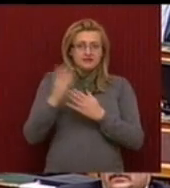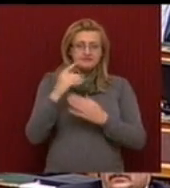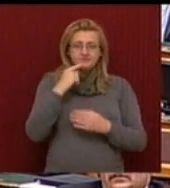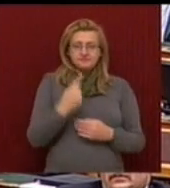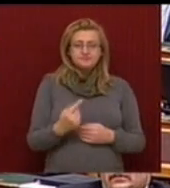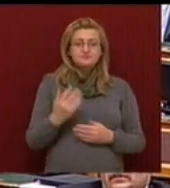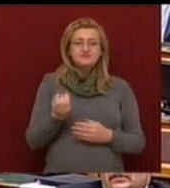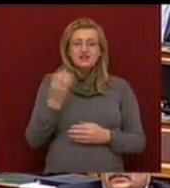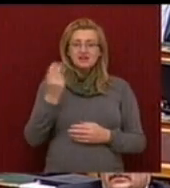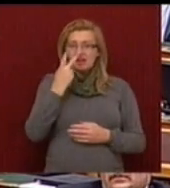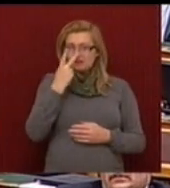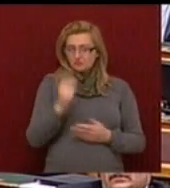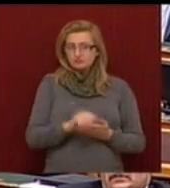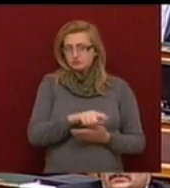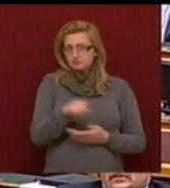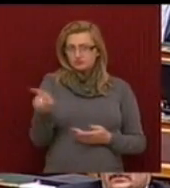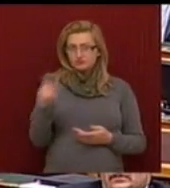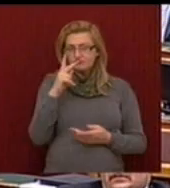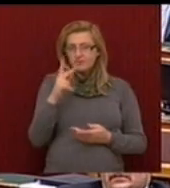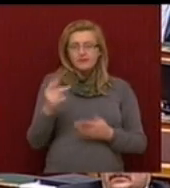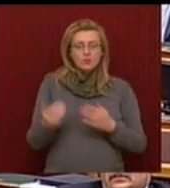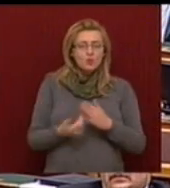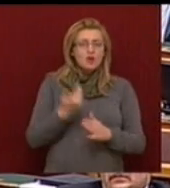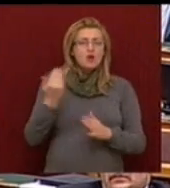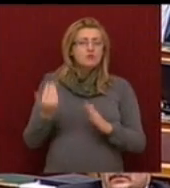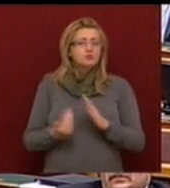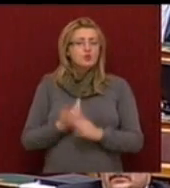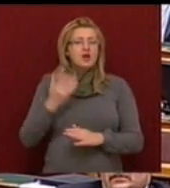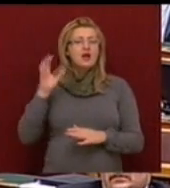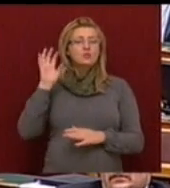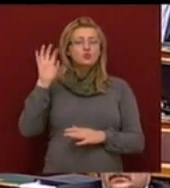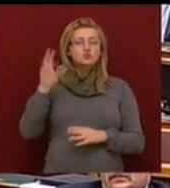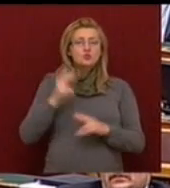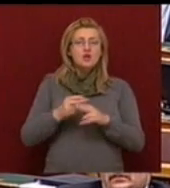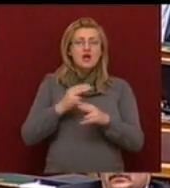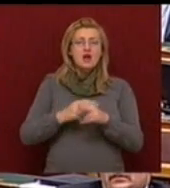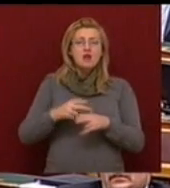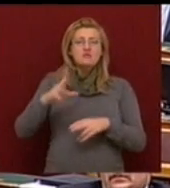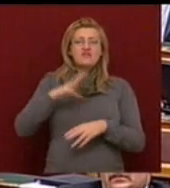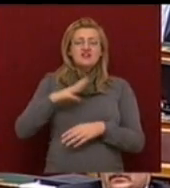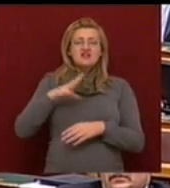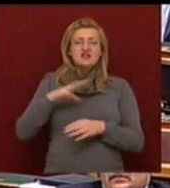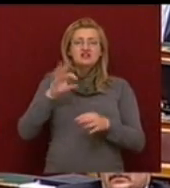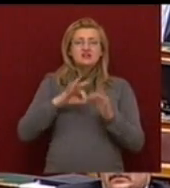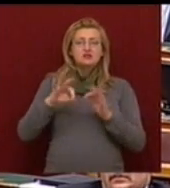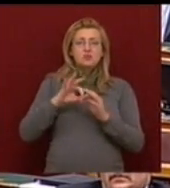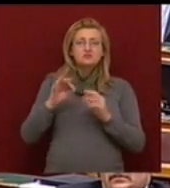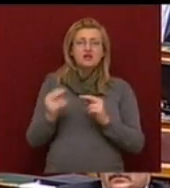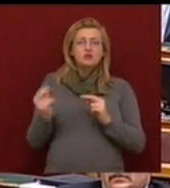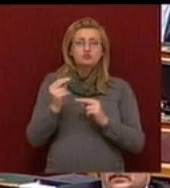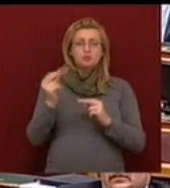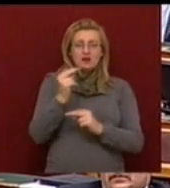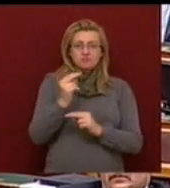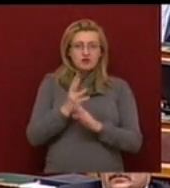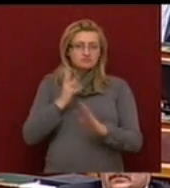a napi híreket, gondolom mindannyian ezt tesszük, akkor újabb és újabb eurózóna állam lép a veszélyeztetett országok sorába.